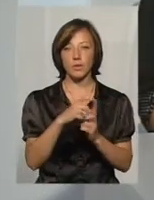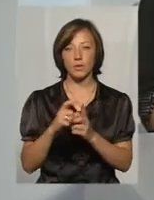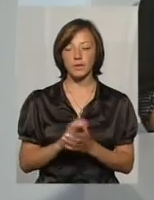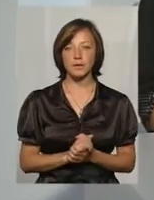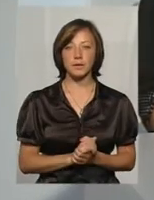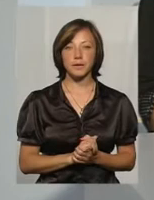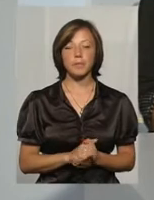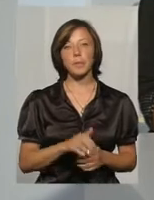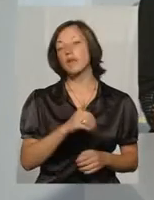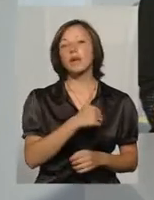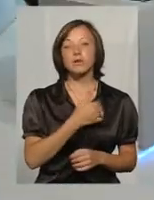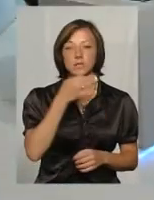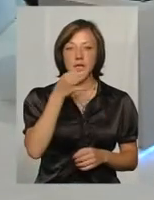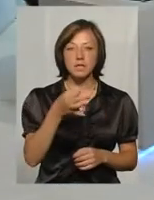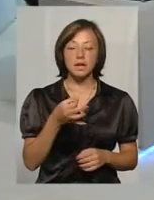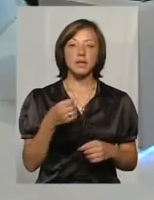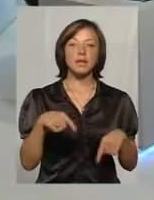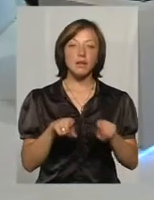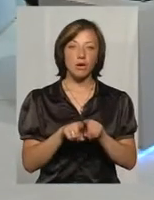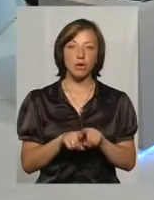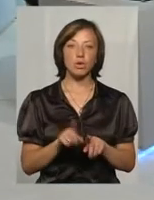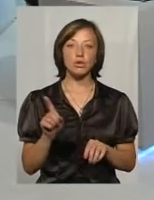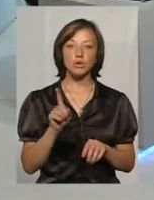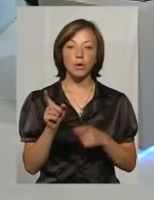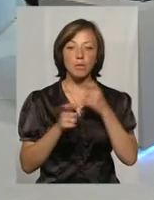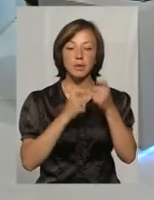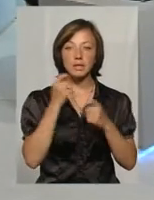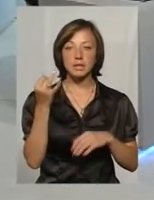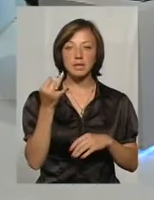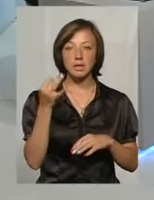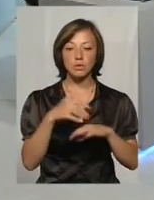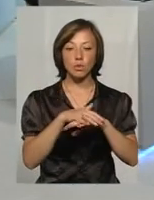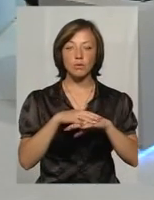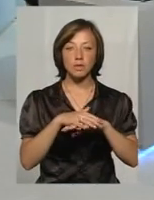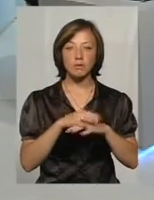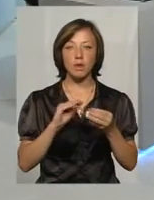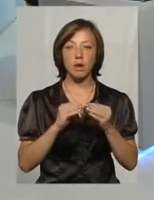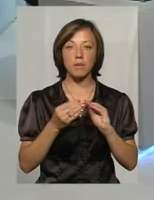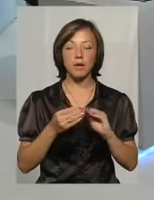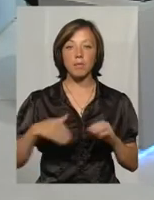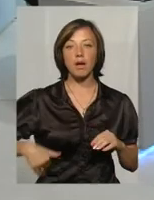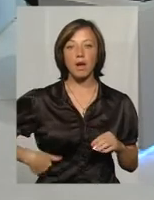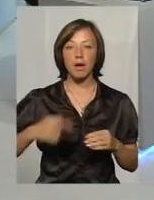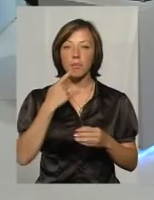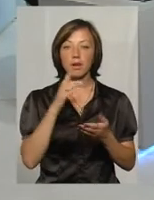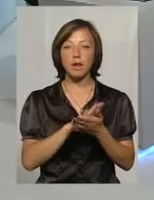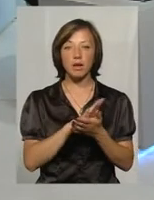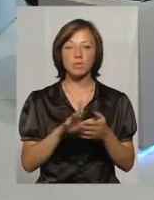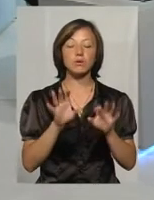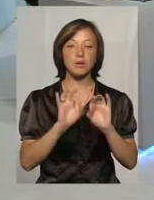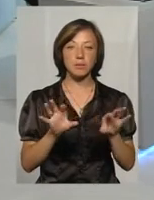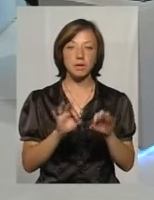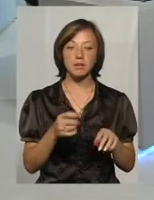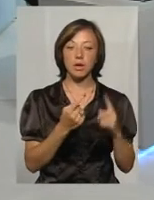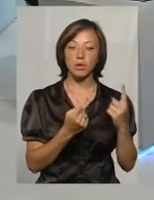Я хочу сказати следующее. Що пристальний інтерес общества к проблеме гемодіалізу, он объясним. С одной стороны, це